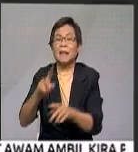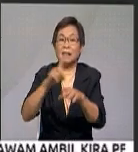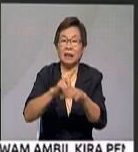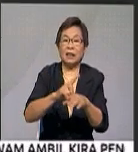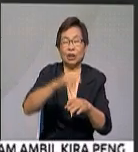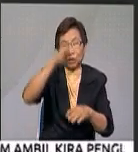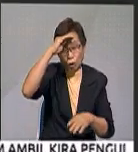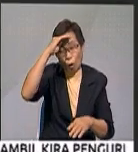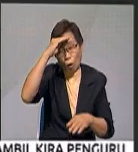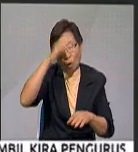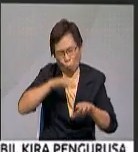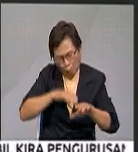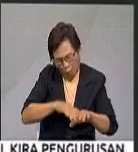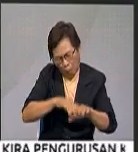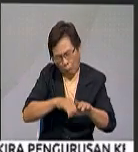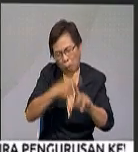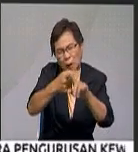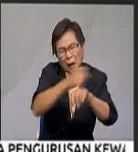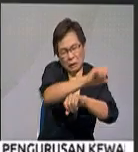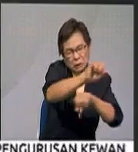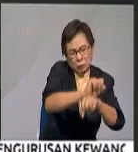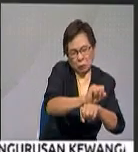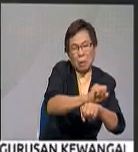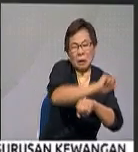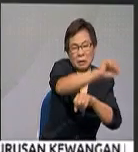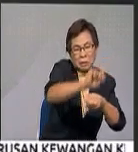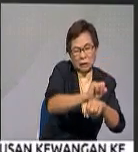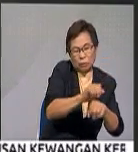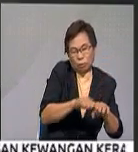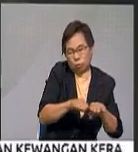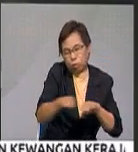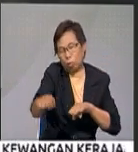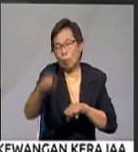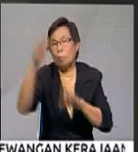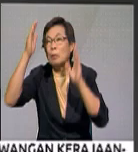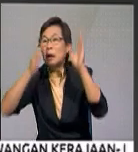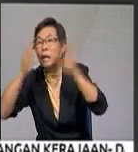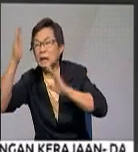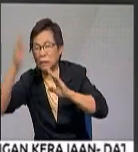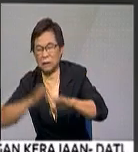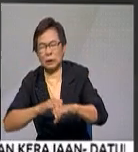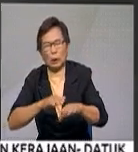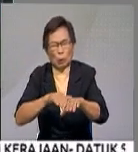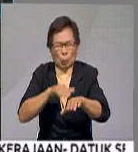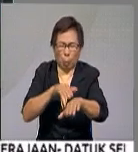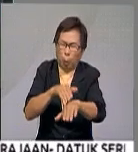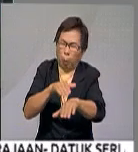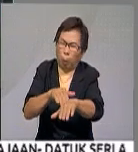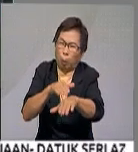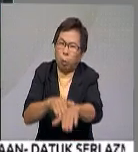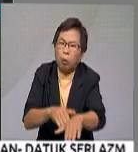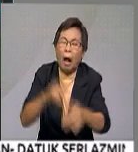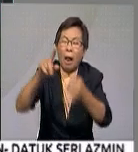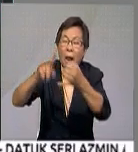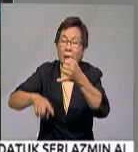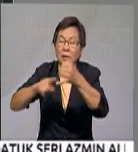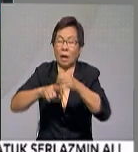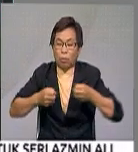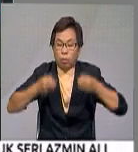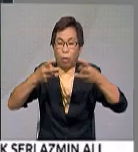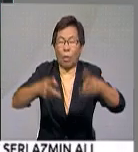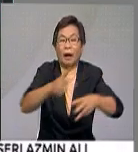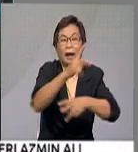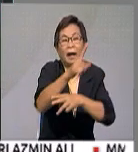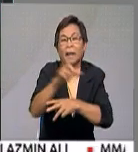dilaporkan masih sesak dari Singapura menuju ke arah Malaysia. Dan akhir sekali dengan tinjauan trafik di Luburaya KL